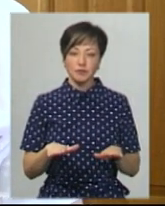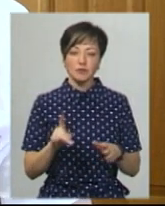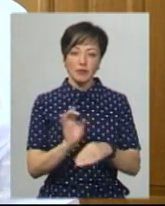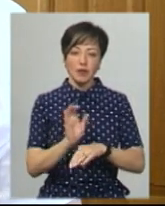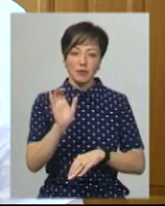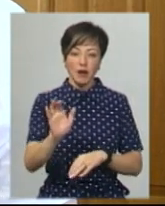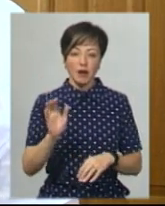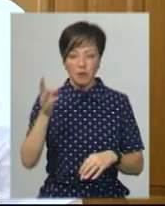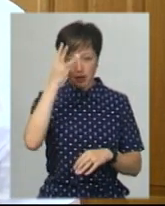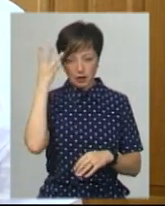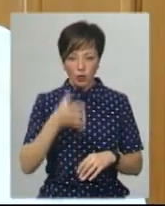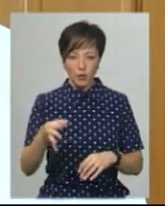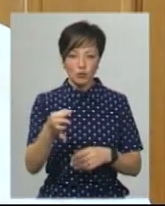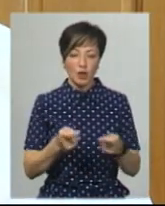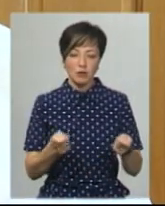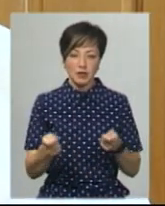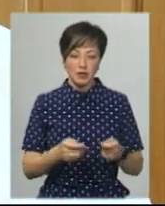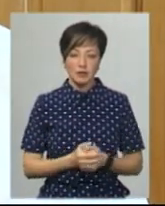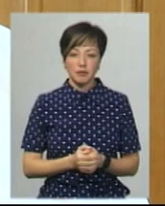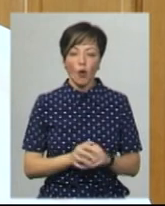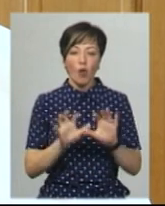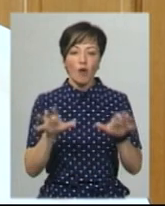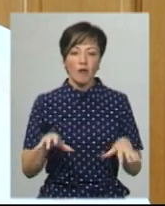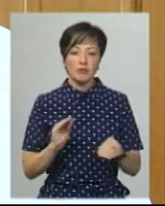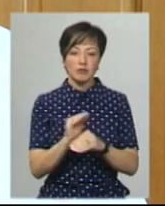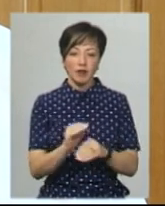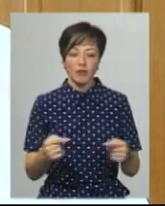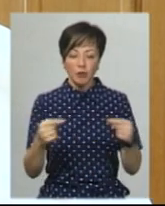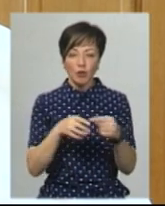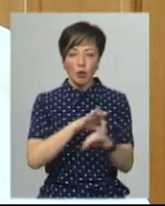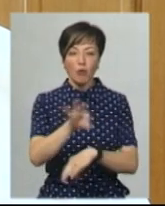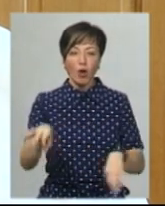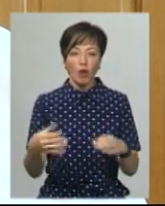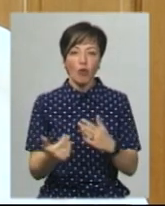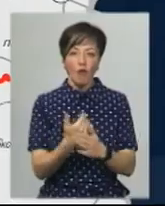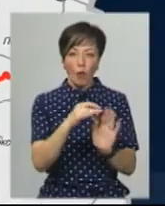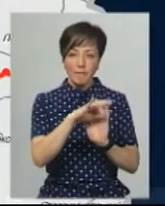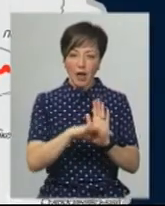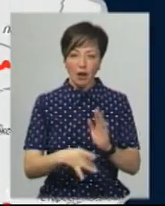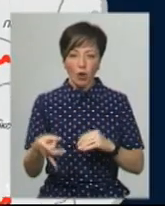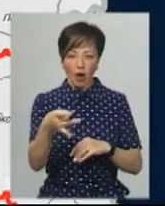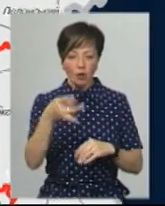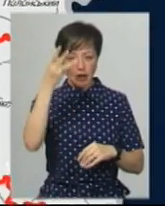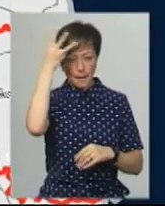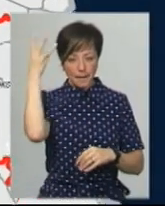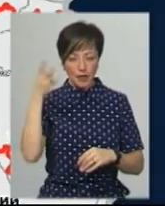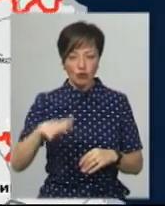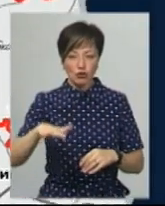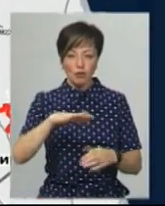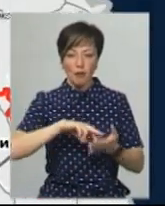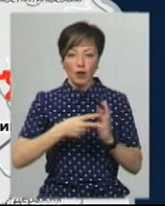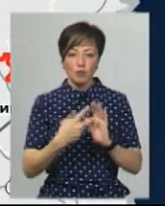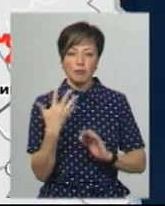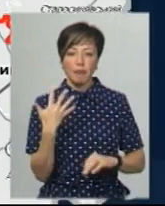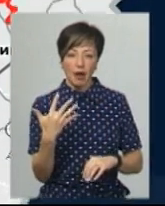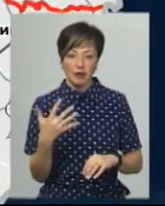направлена Хмельницькою обласною державною адміністрацією. Дмитро Габінет додає, відповідно до проєкту щодо нового переліку районів, на Хмельниччині планують створити